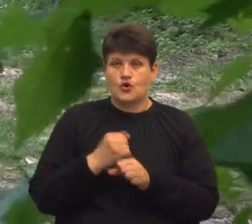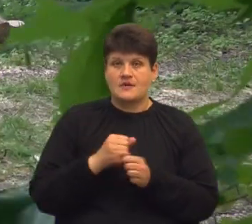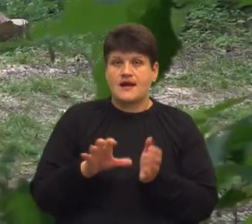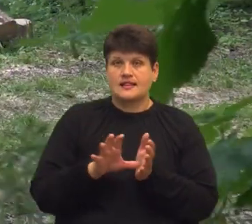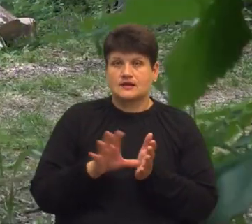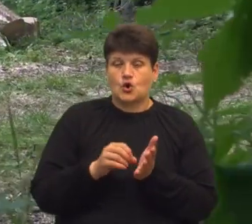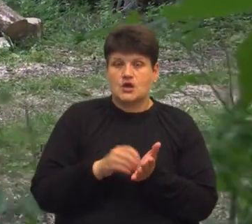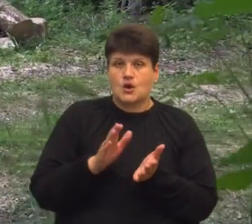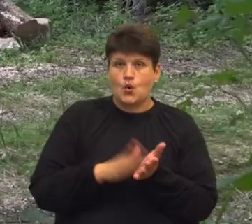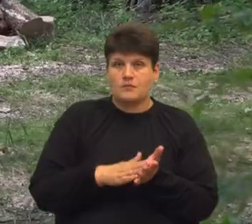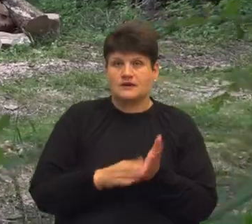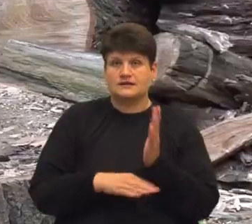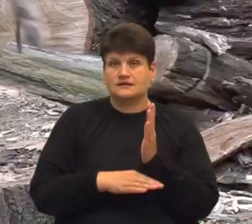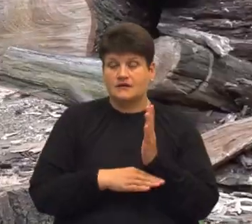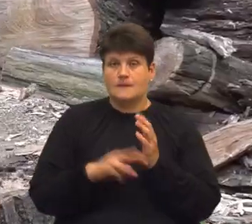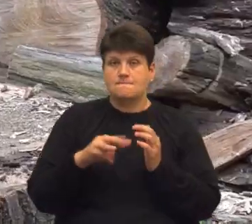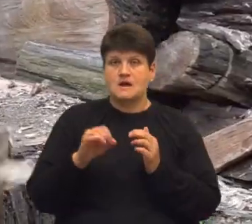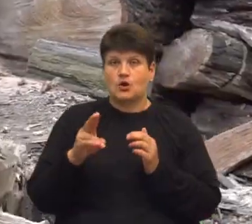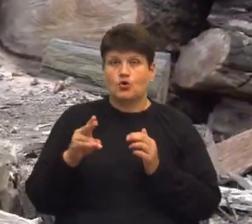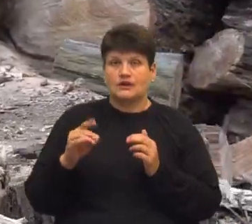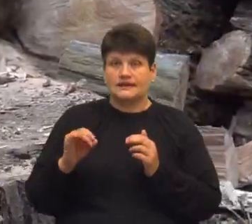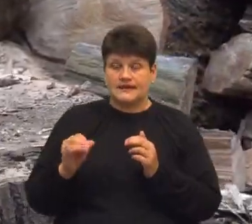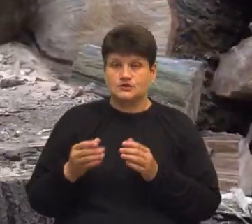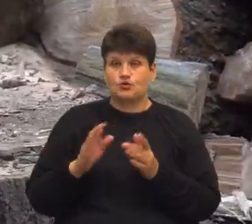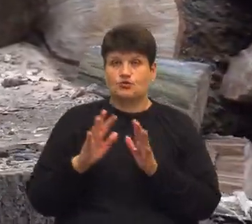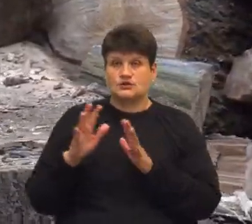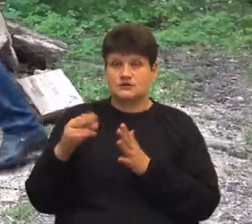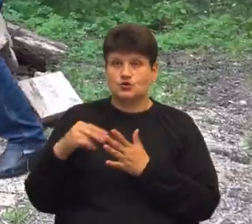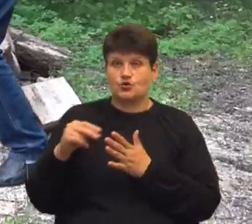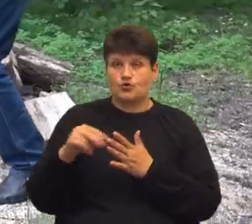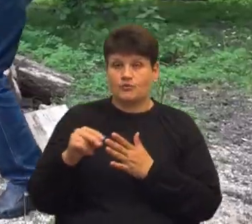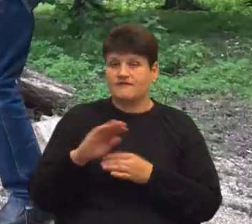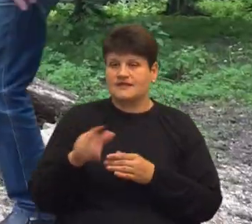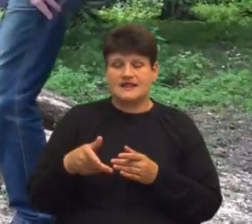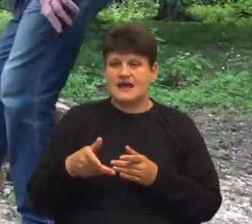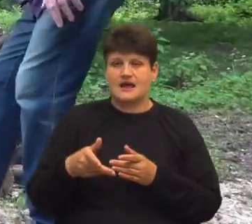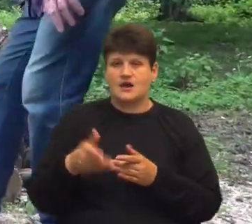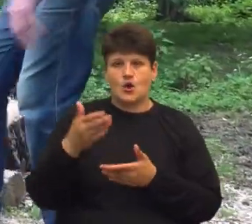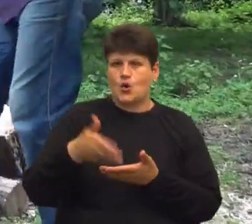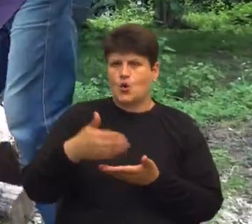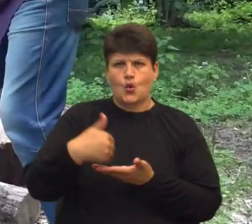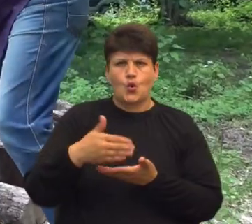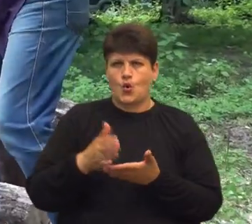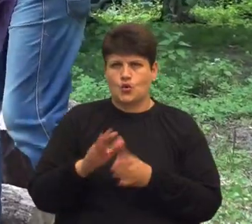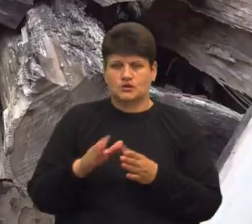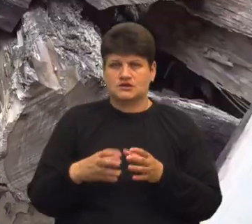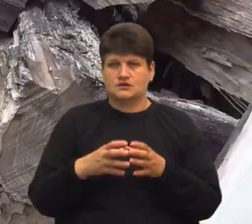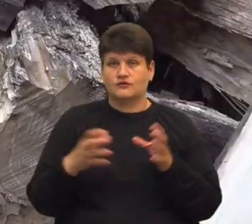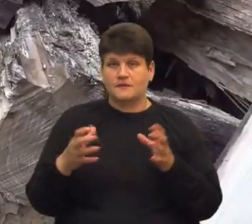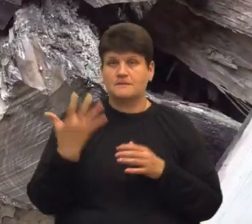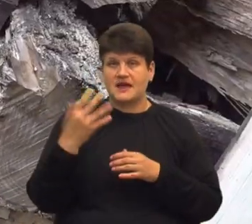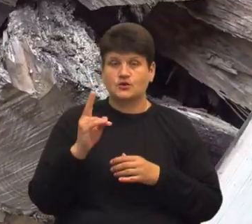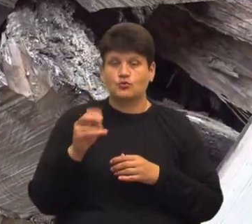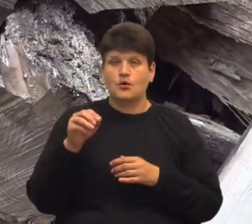Миколинецькому лісництві купив дрова Петро Гаврик, придбав не колоті. Каже, живе сам, 5 кубометрів дров вистачає,